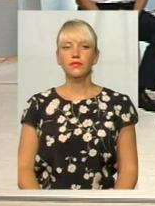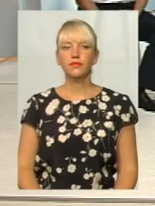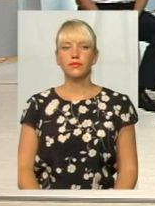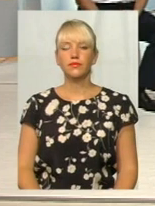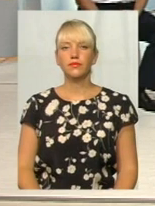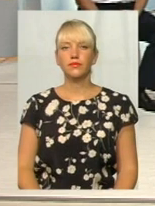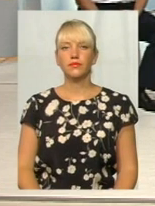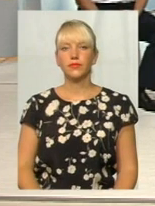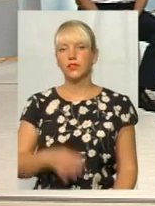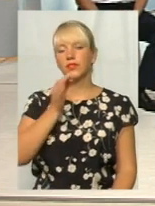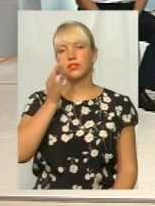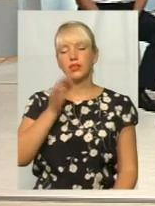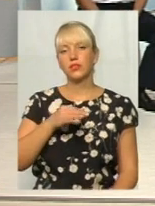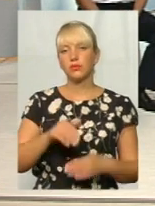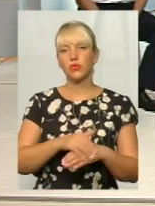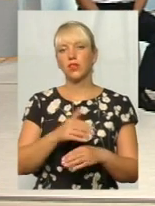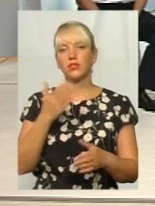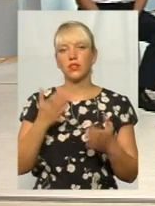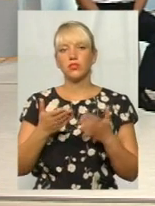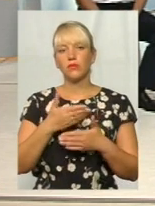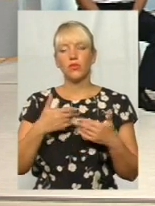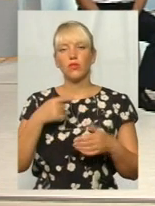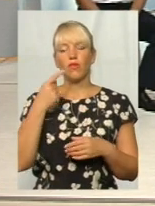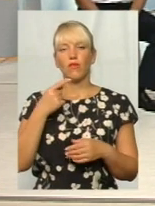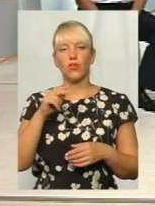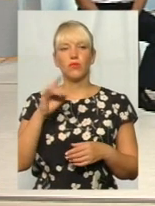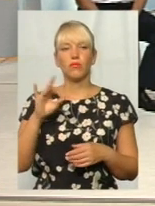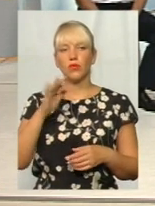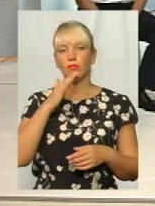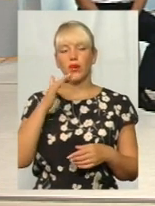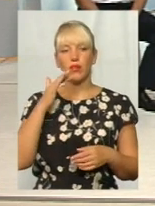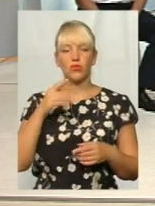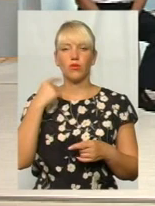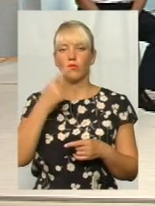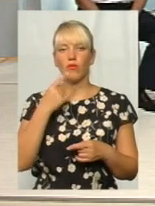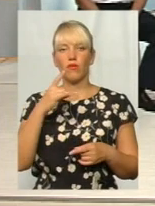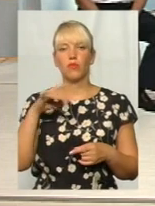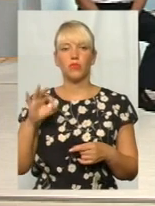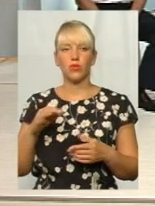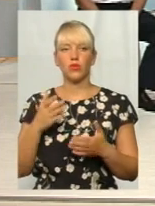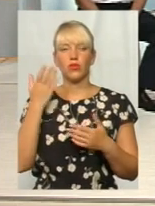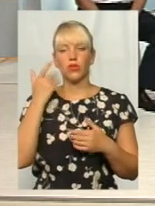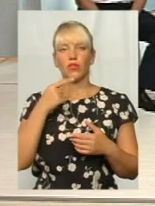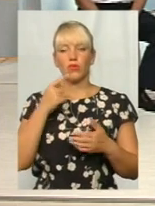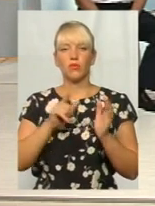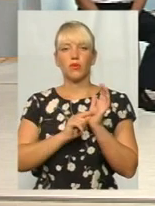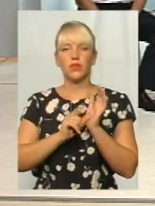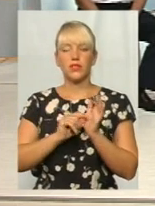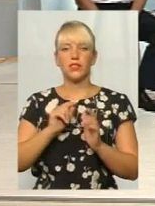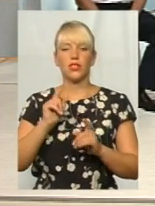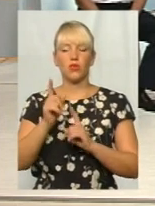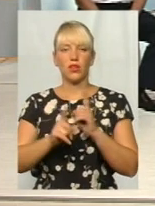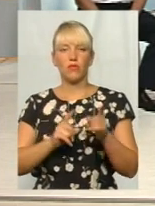якщо, власне, ми говоримо про дуже багато, мова йде про, коли ми говоримо про пенсійну реформу, про